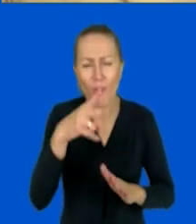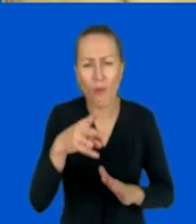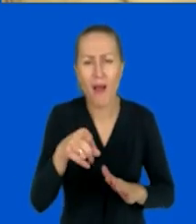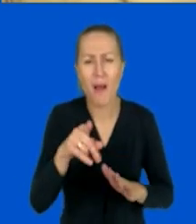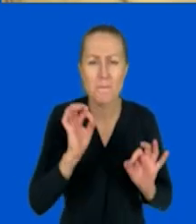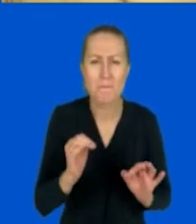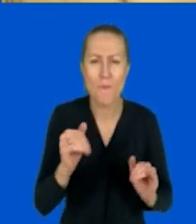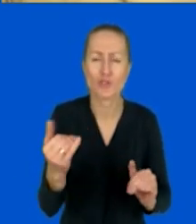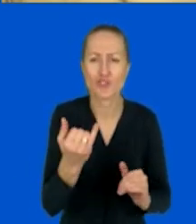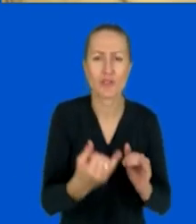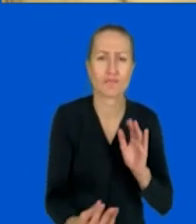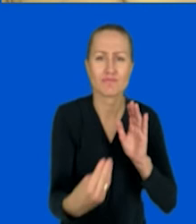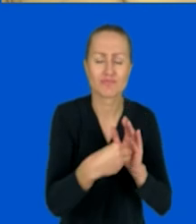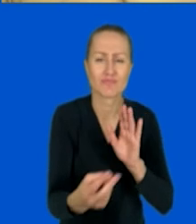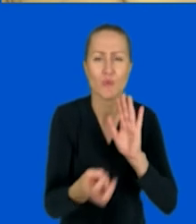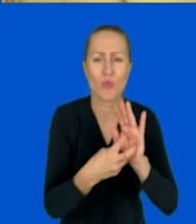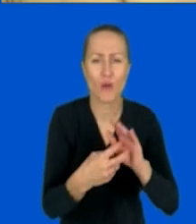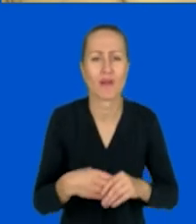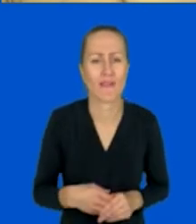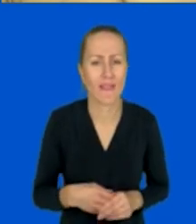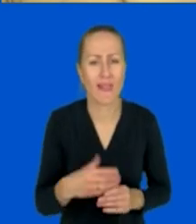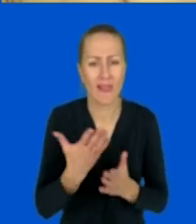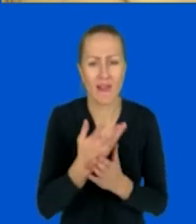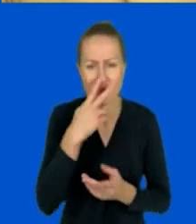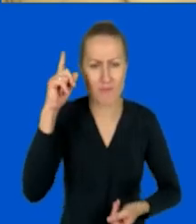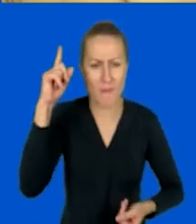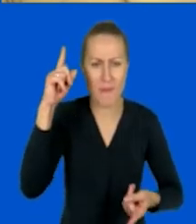stanie się jeszcze dołączyć. Chyba tak, bo widzę, że straca mi się ta lista.